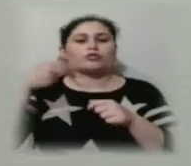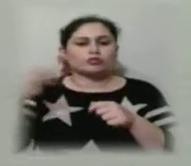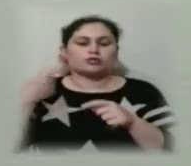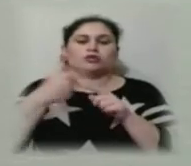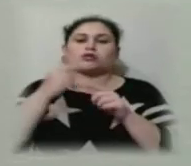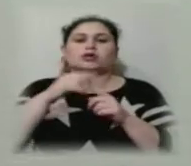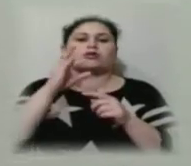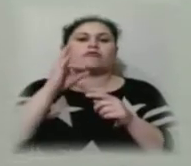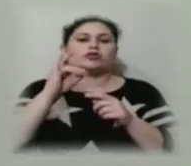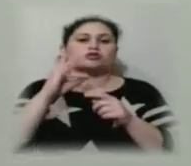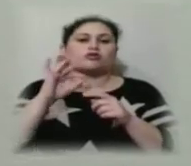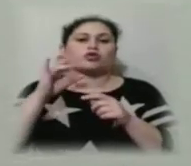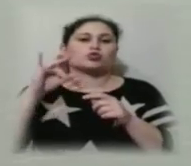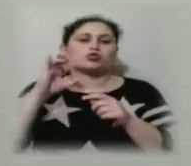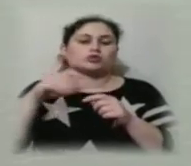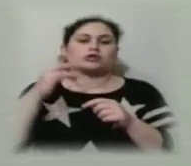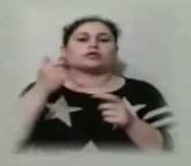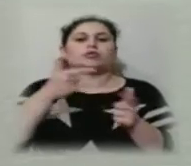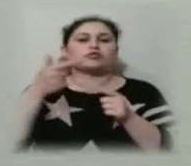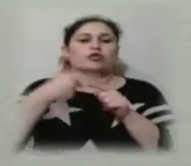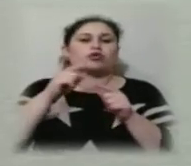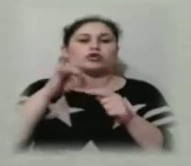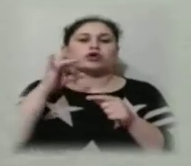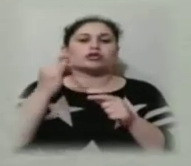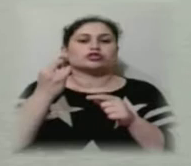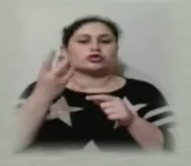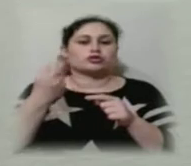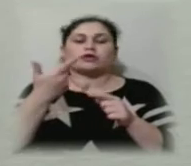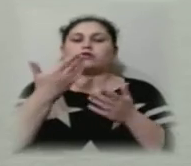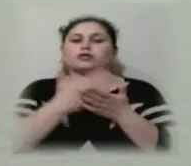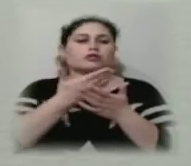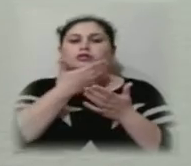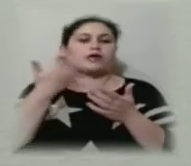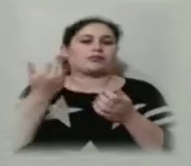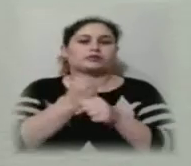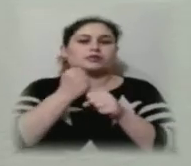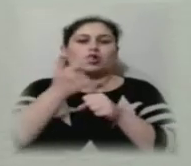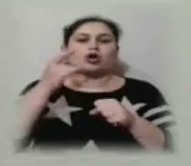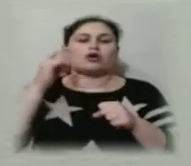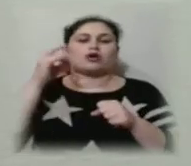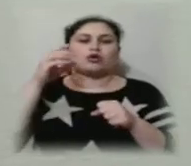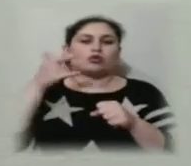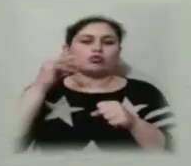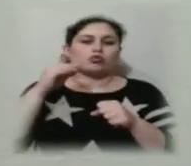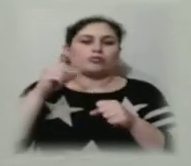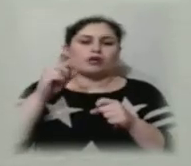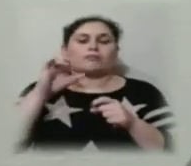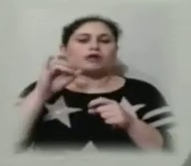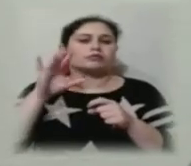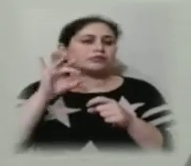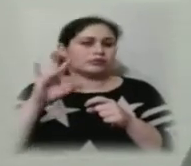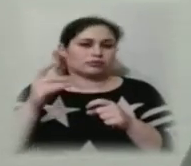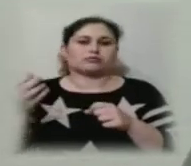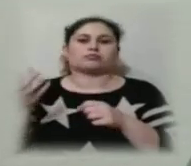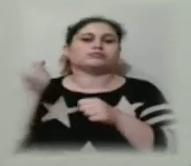підготовки цього рішення не було створено групи з залученням банкірів, які розуміються, що і в